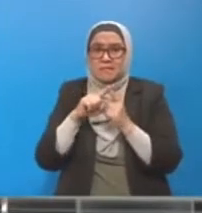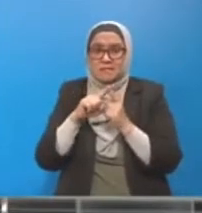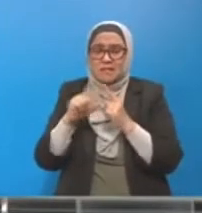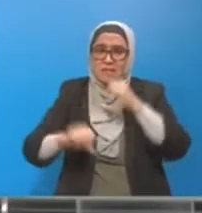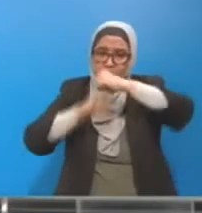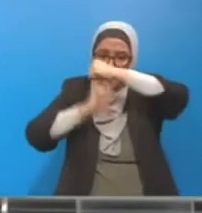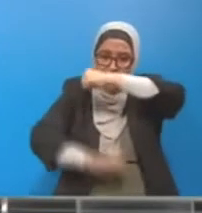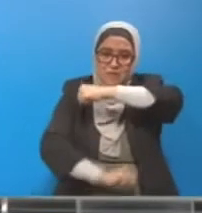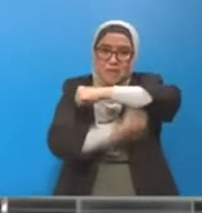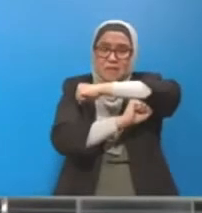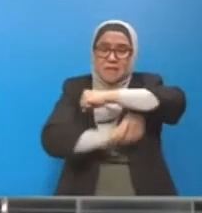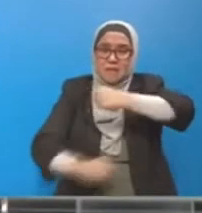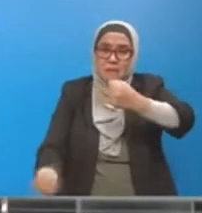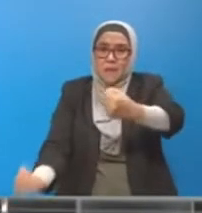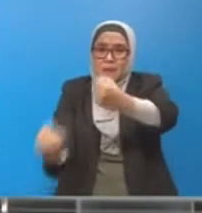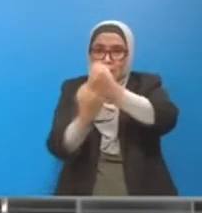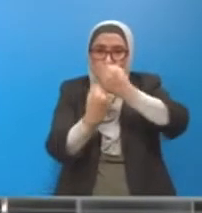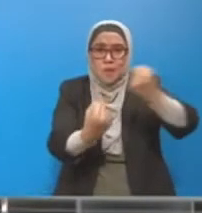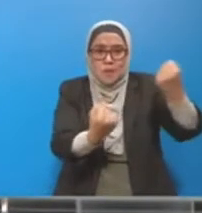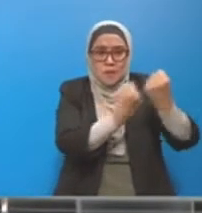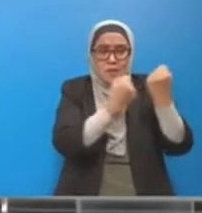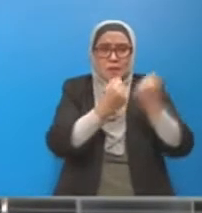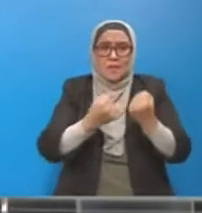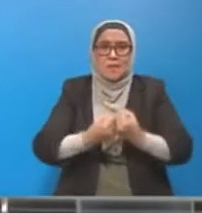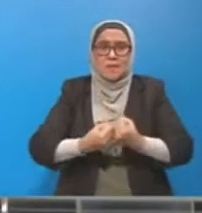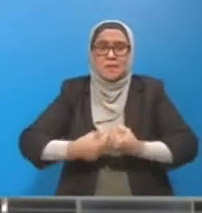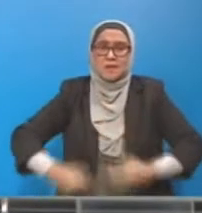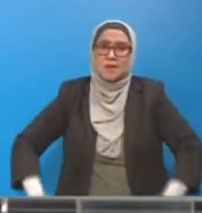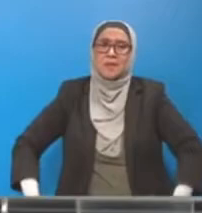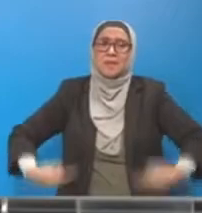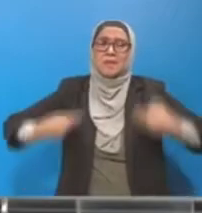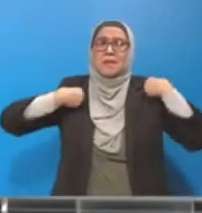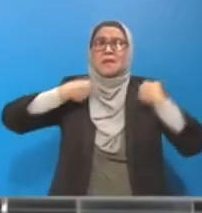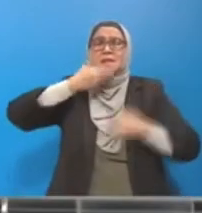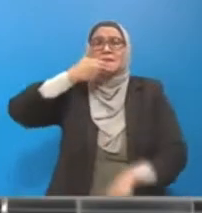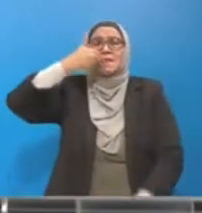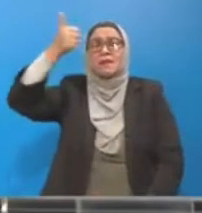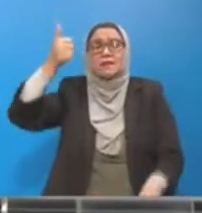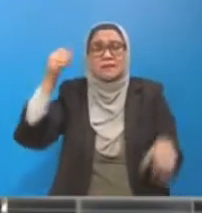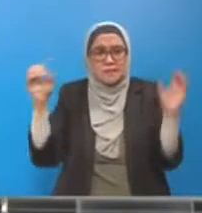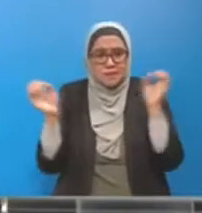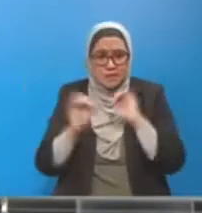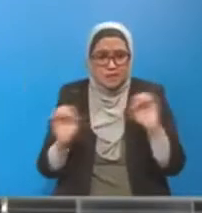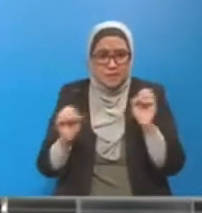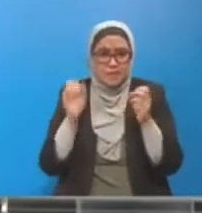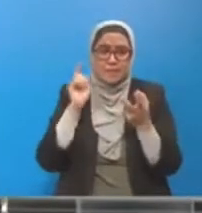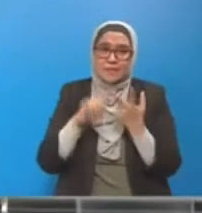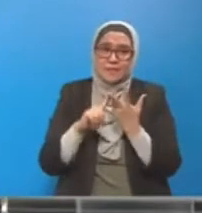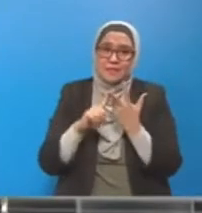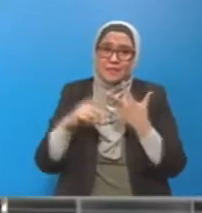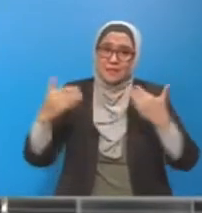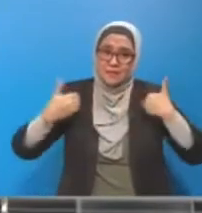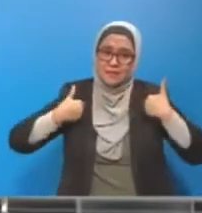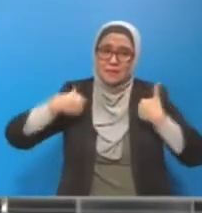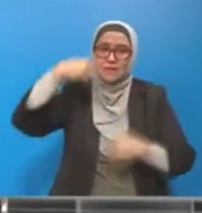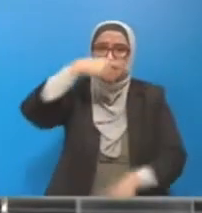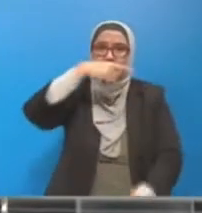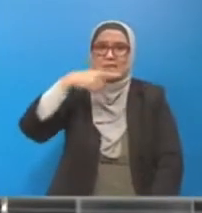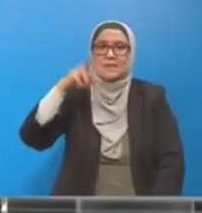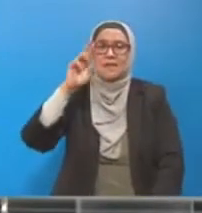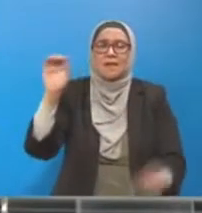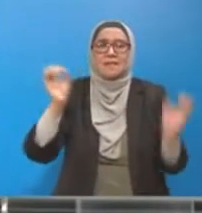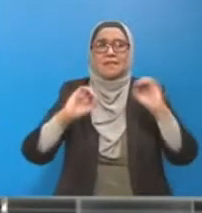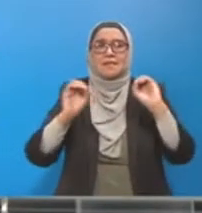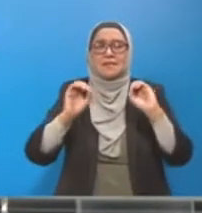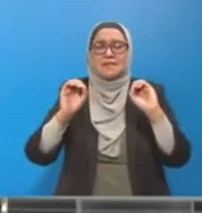infrastruktur yang menyokong kehidupan yang lebih lestari tak ada, ada yang di kalangan PPR yang tidak ada internet access.